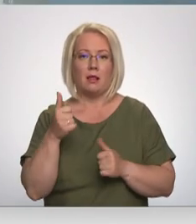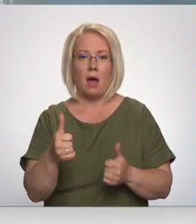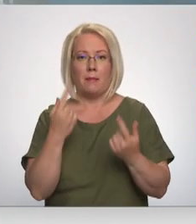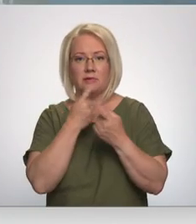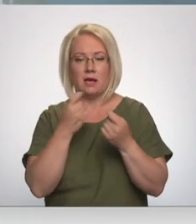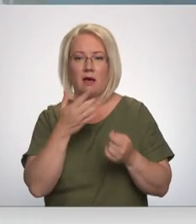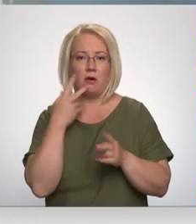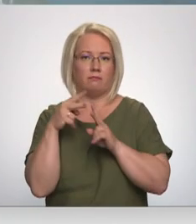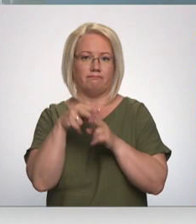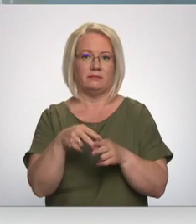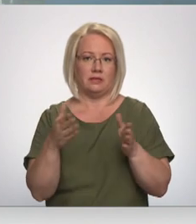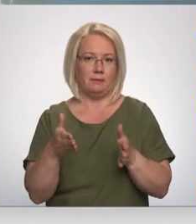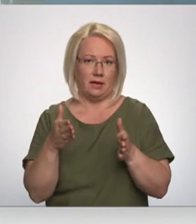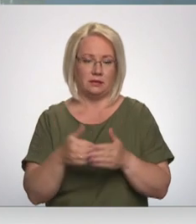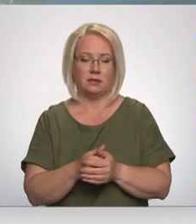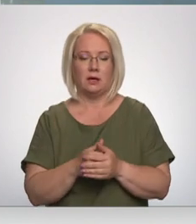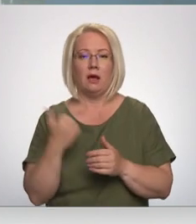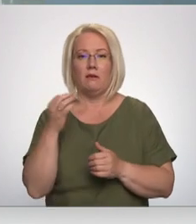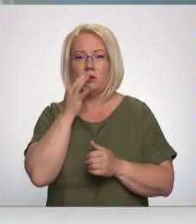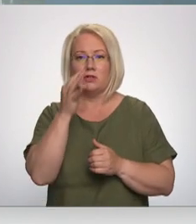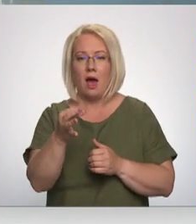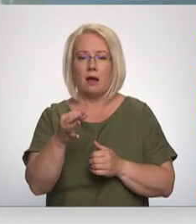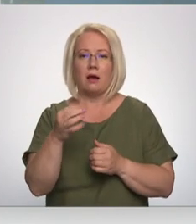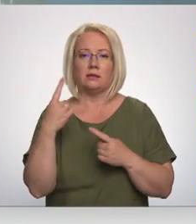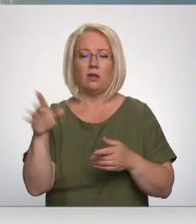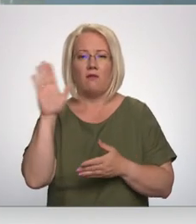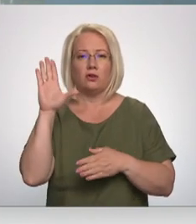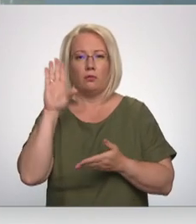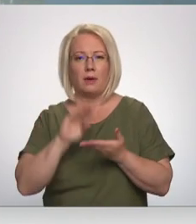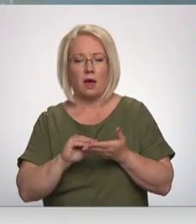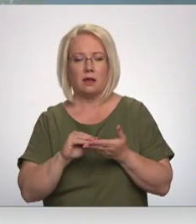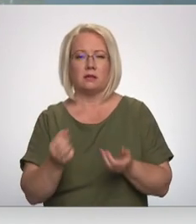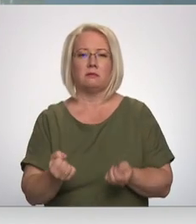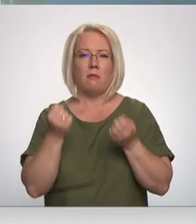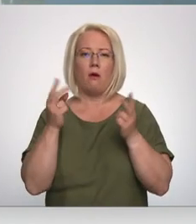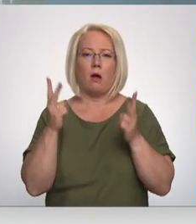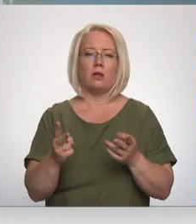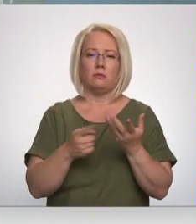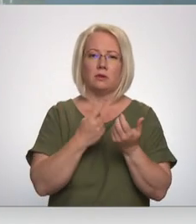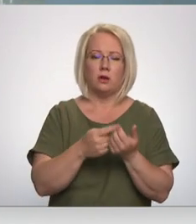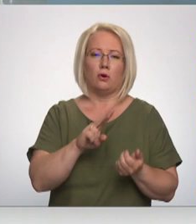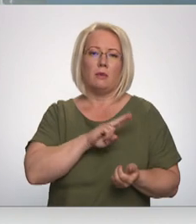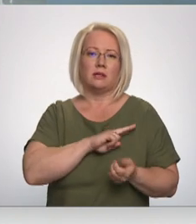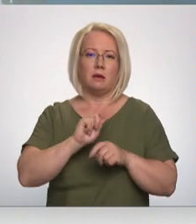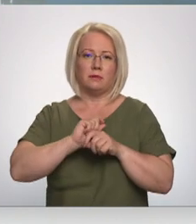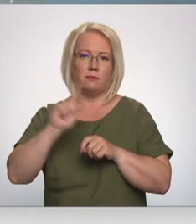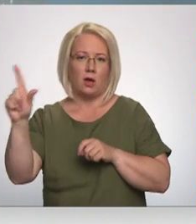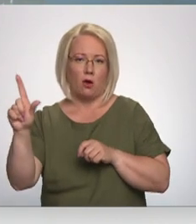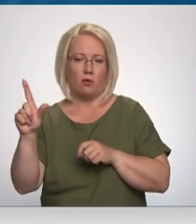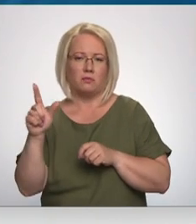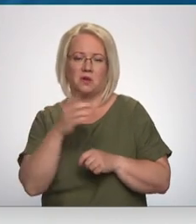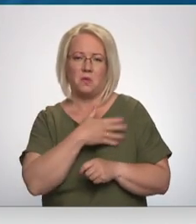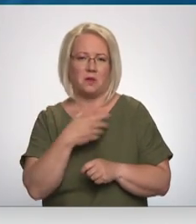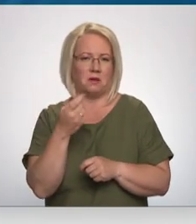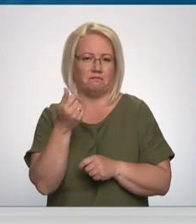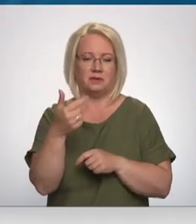Citu valsts pieredze liecina, ka smagu gadījums skaits un mirstības pieaugums ir nebūtisks.